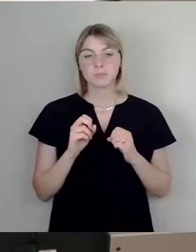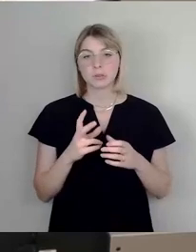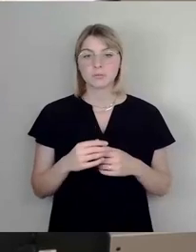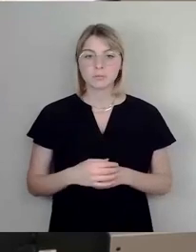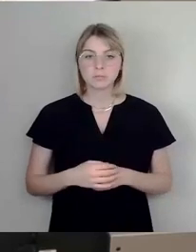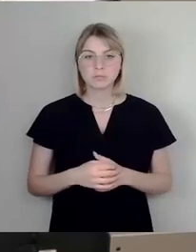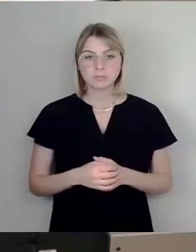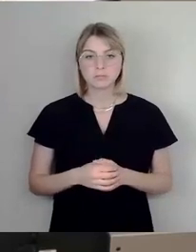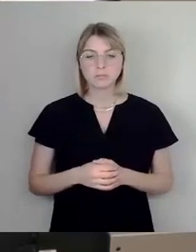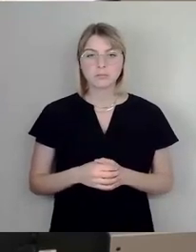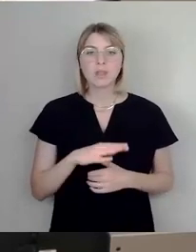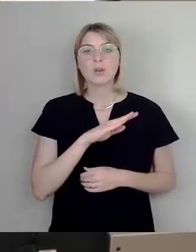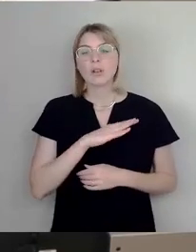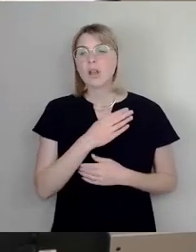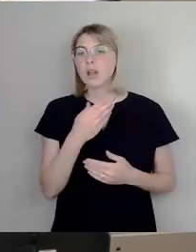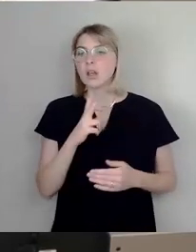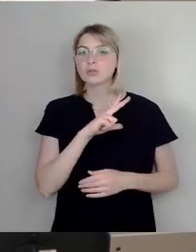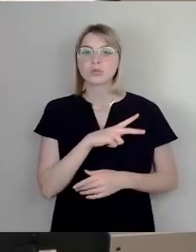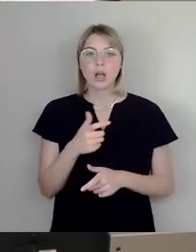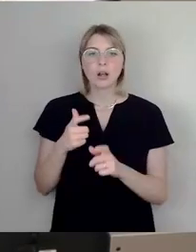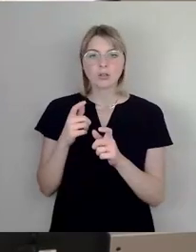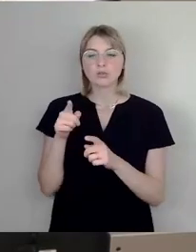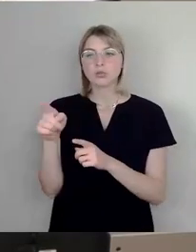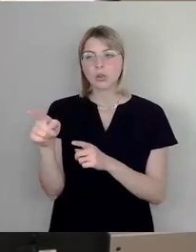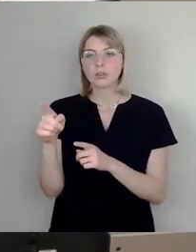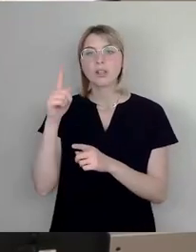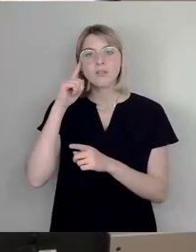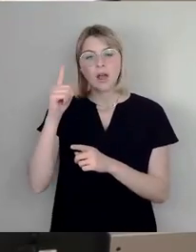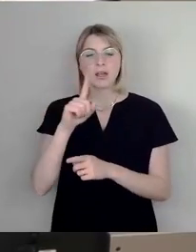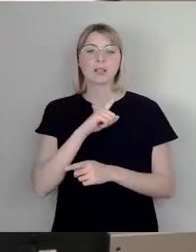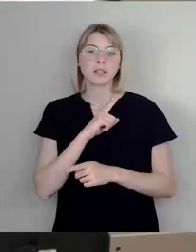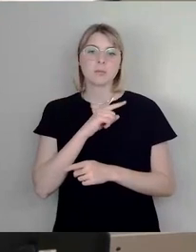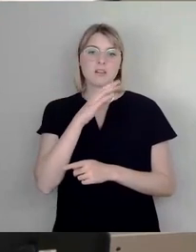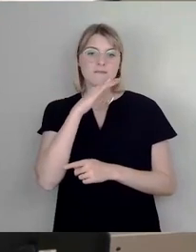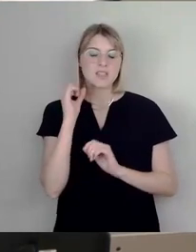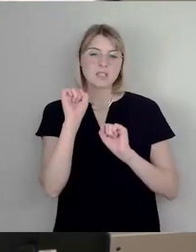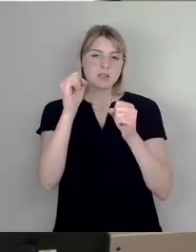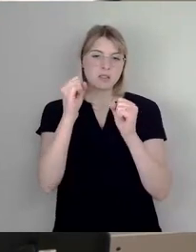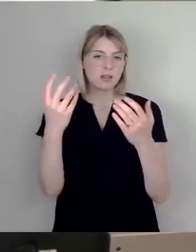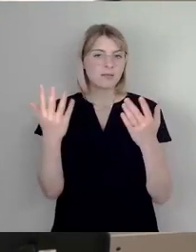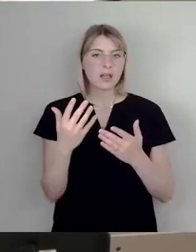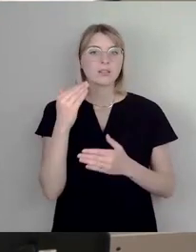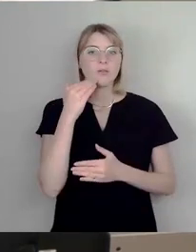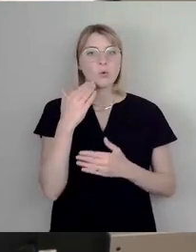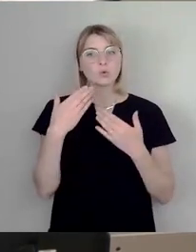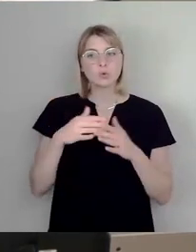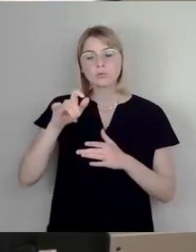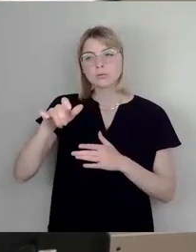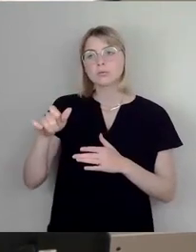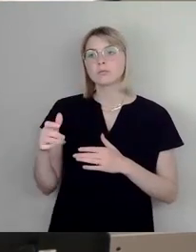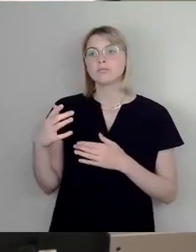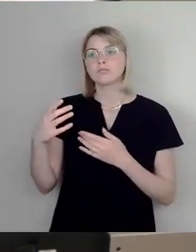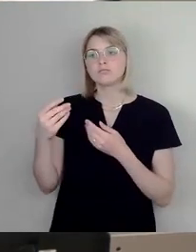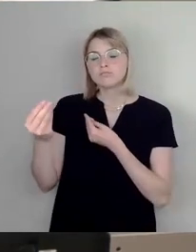insbesondere aus dem Sozialausschuss, wissen, dass ich sehr viel mich auch mit Menschen, mit wohnungslosen Menschen auseinandersetze und